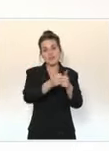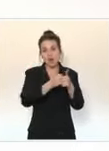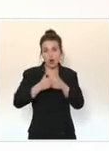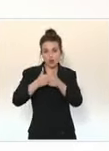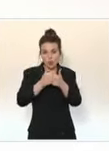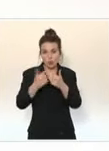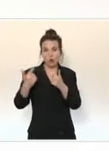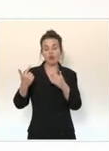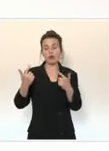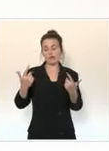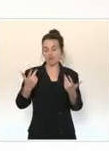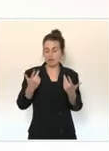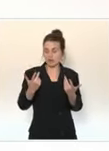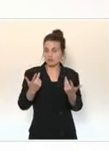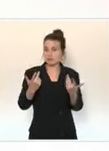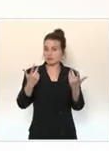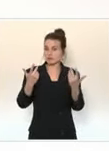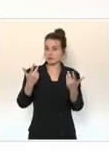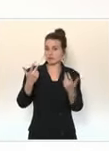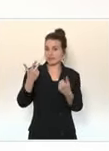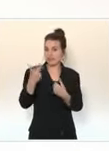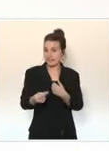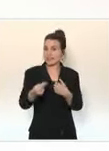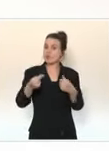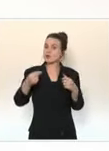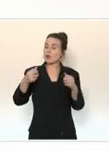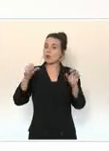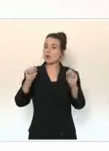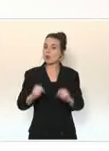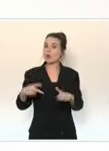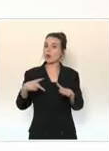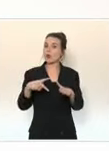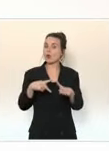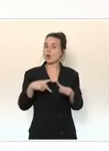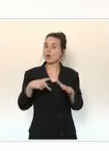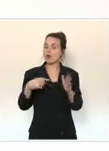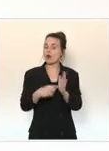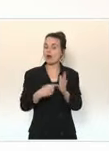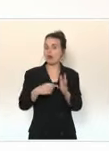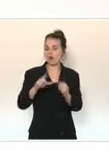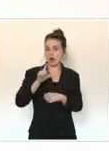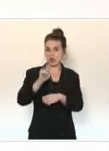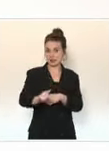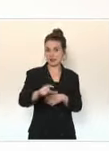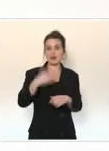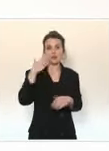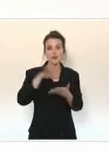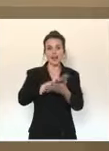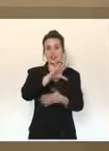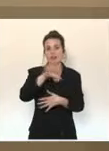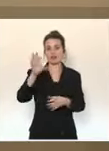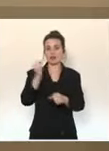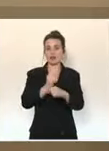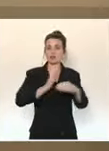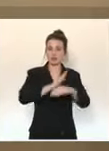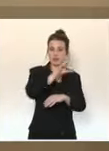milliers de nos compatriotes. La vaccination vous sera ouverte à compter de lundi prochain en AstraZeneca si vous avez plus de 55 ans et en